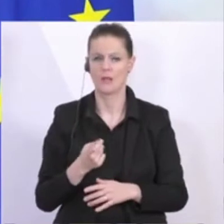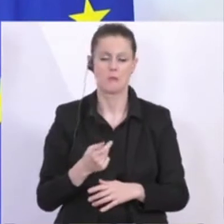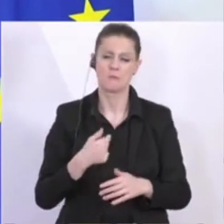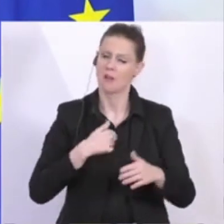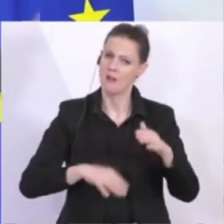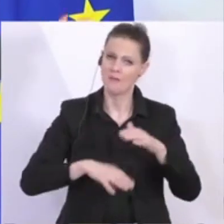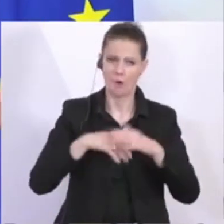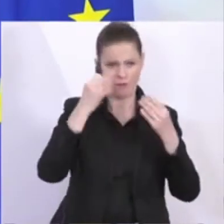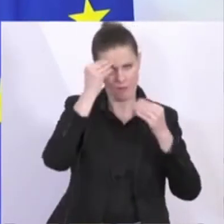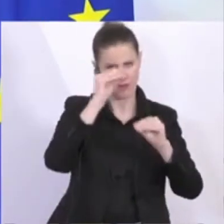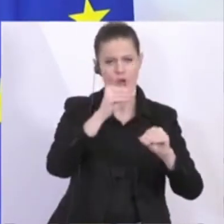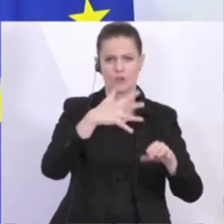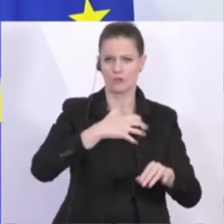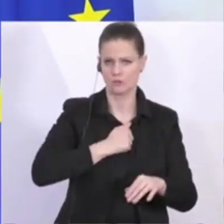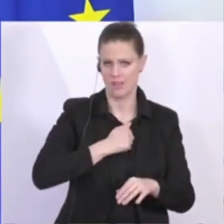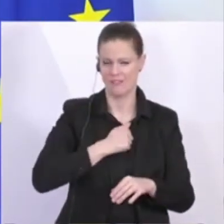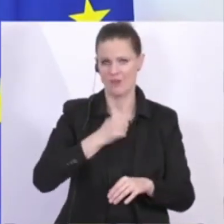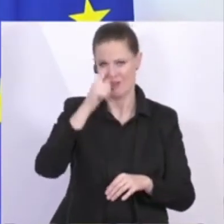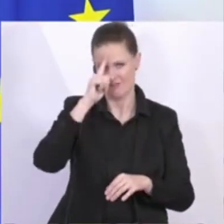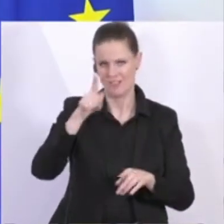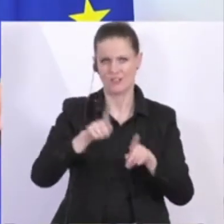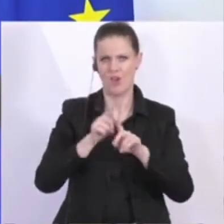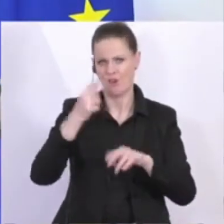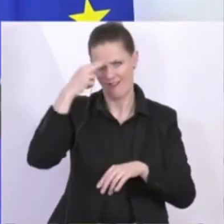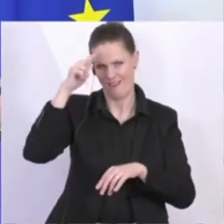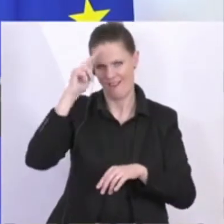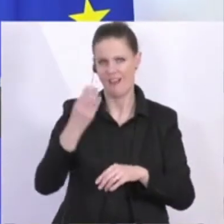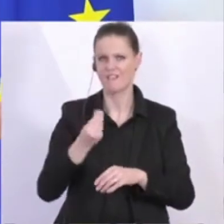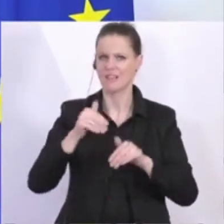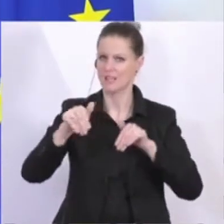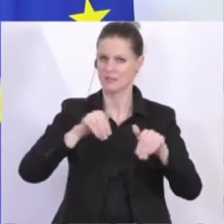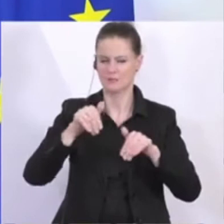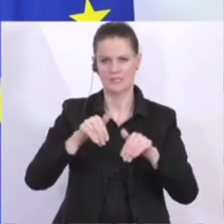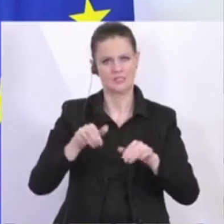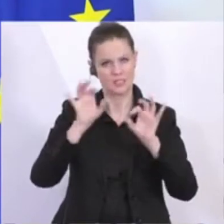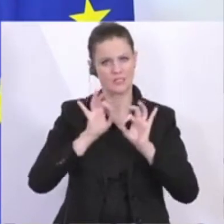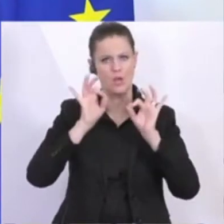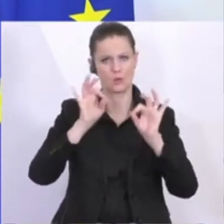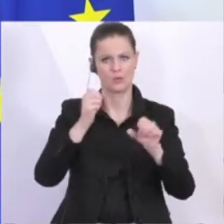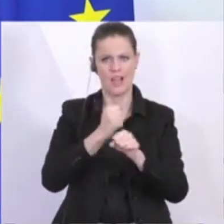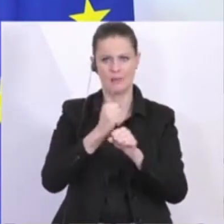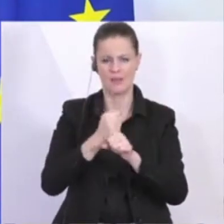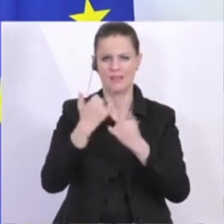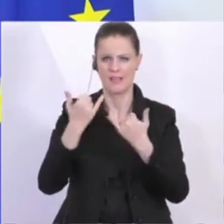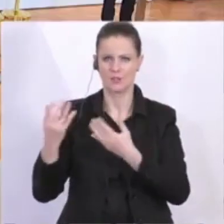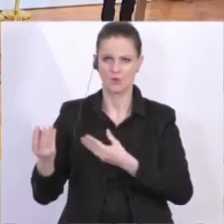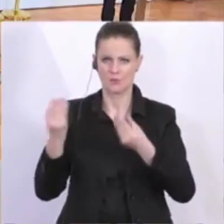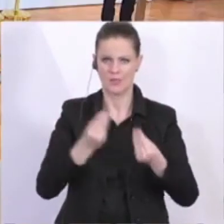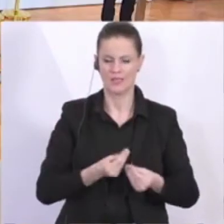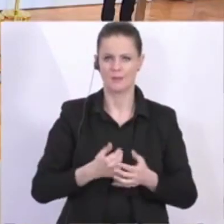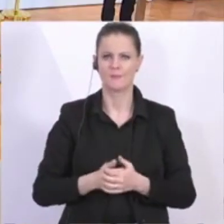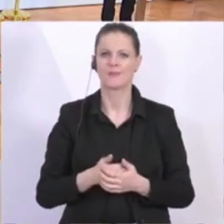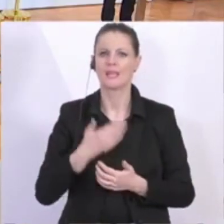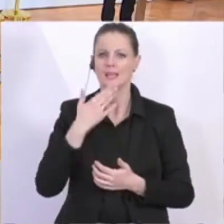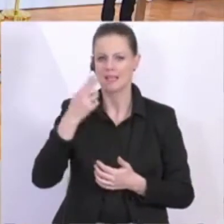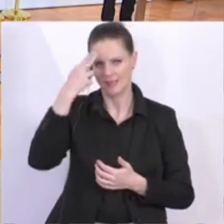und weiß das beim Finanzminister in guten Händen. Und das ist, glaube ich, ein guter Punkt, um zu übergeben. Vielen Dank, Herr Vizekanzler.